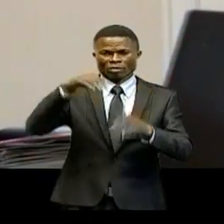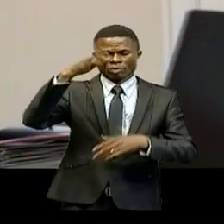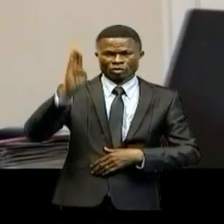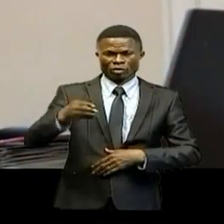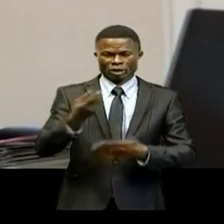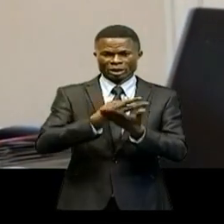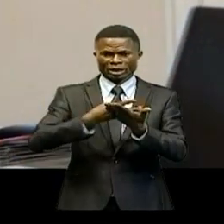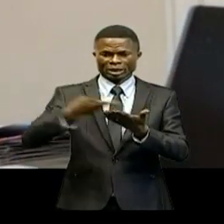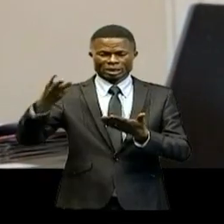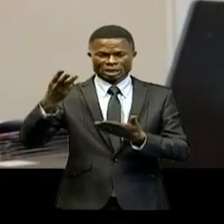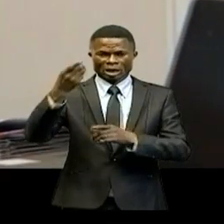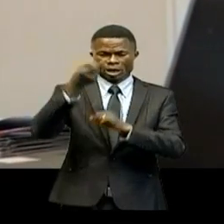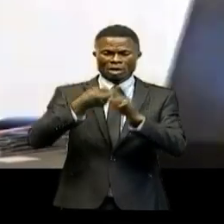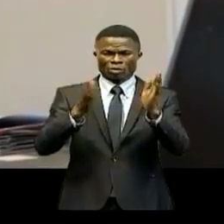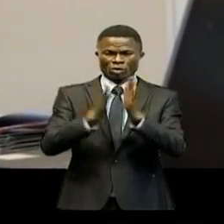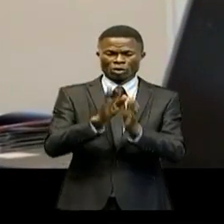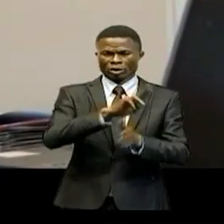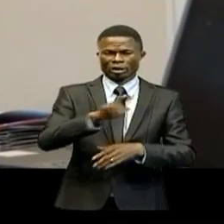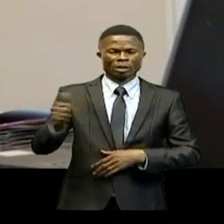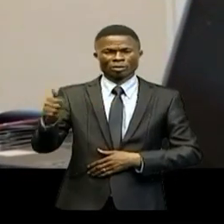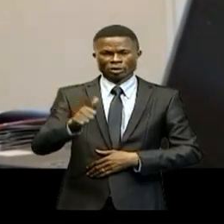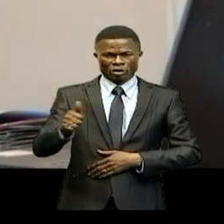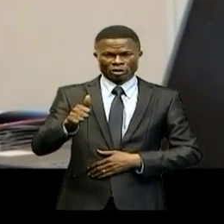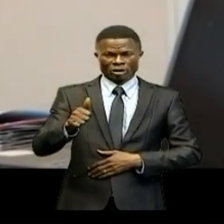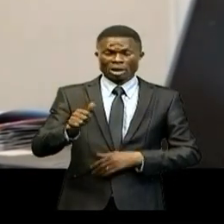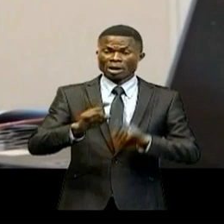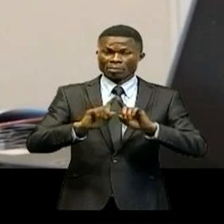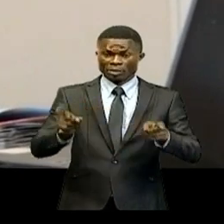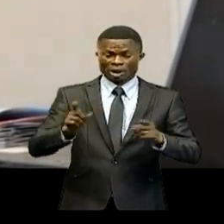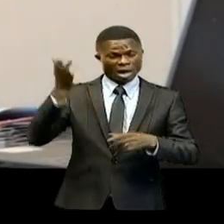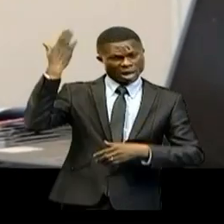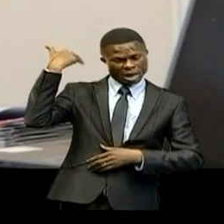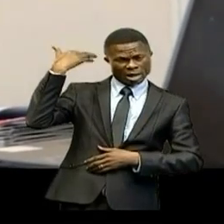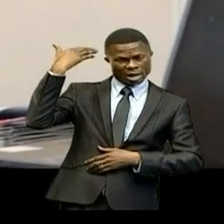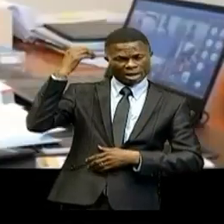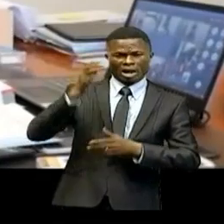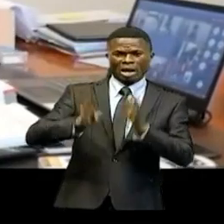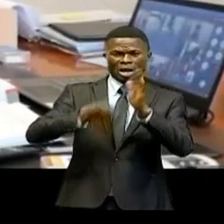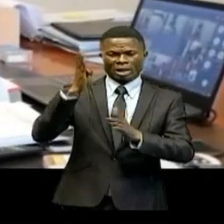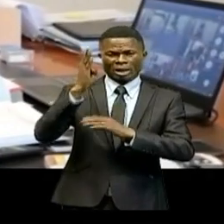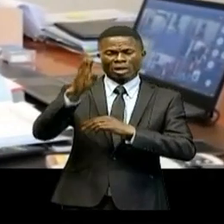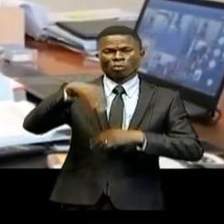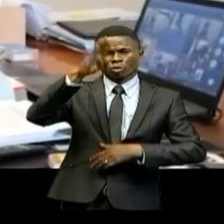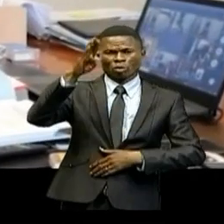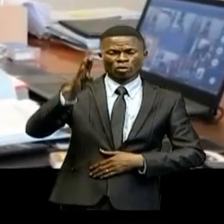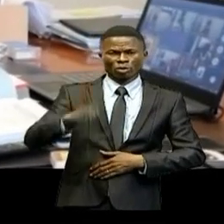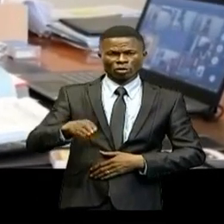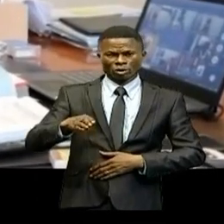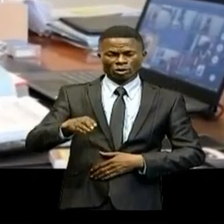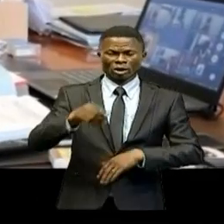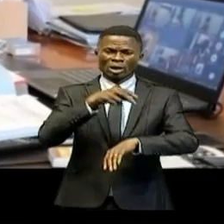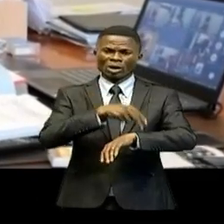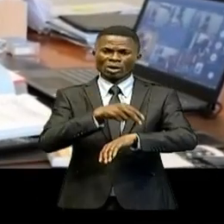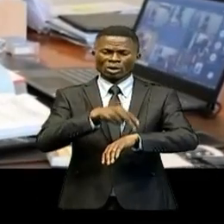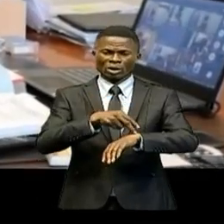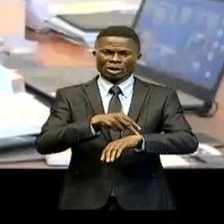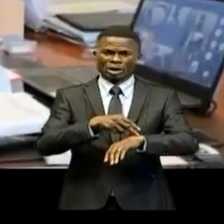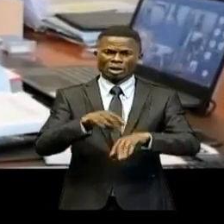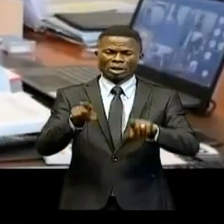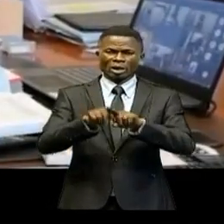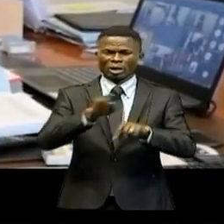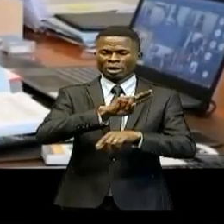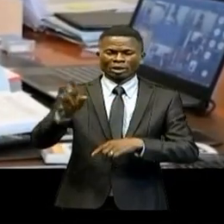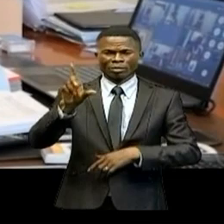semaine du mois d'octobre 2021, alors qu'il s'est situé autour de 14% à la période correspondante en